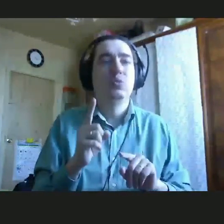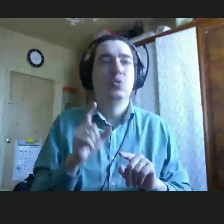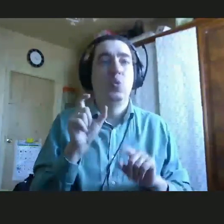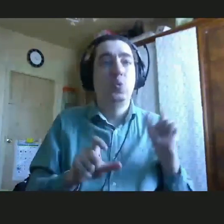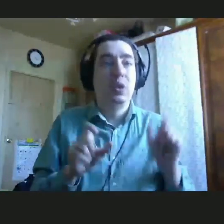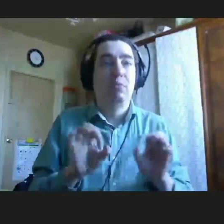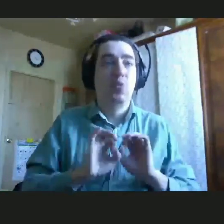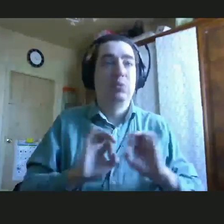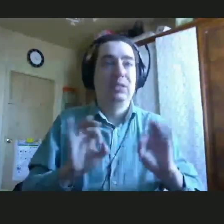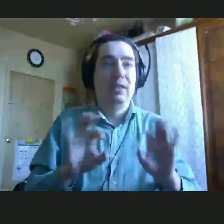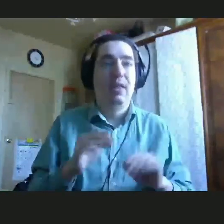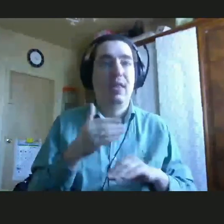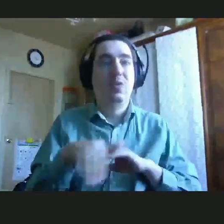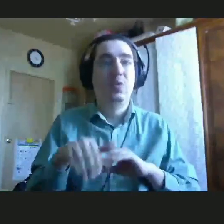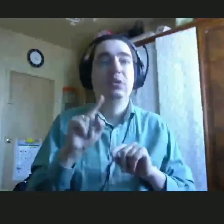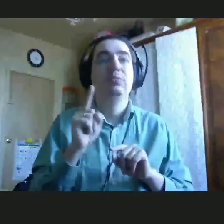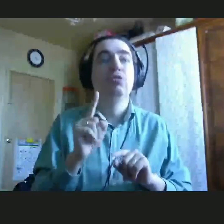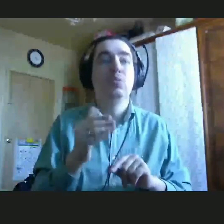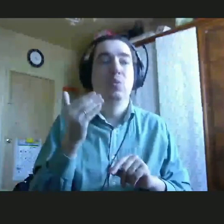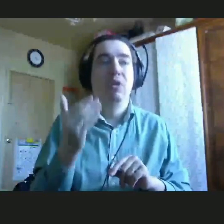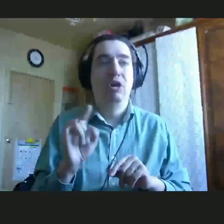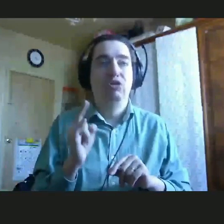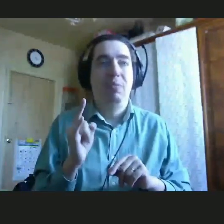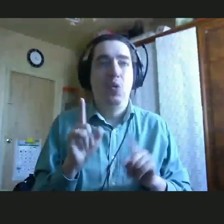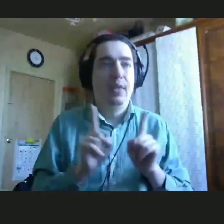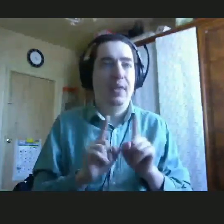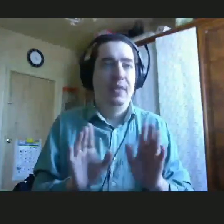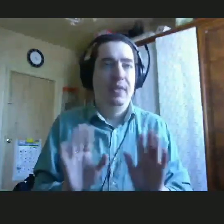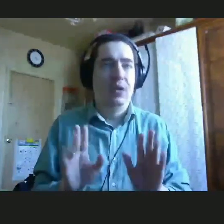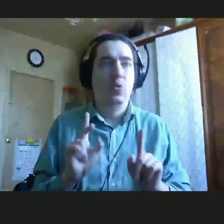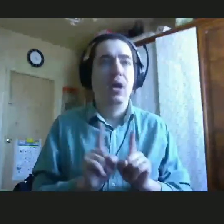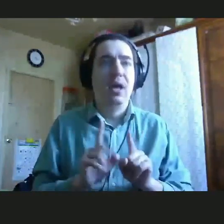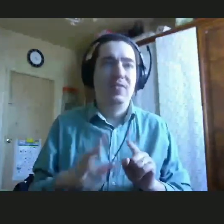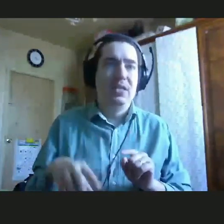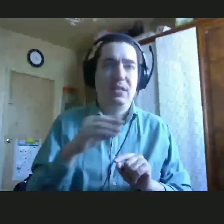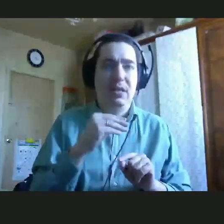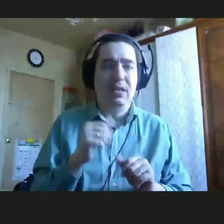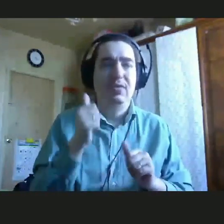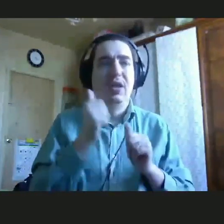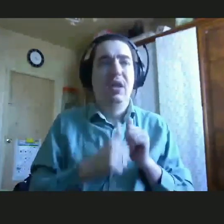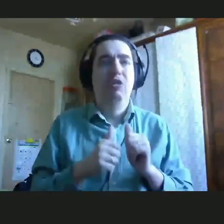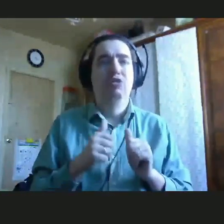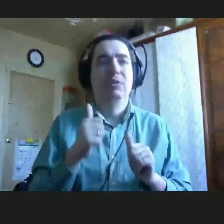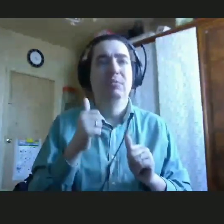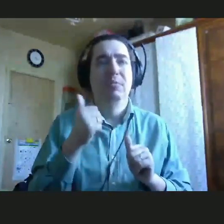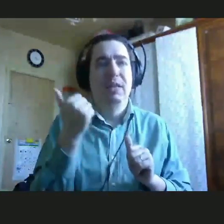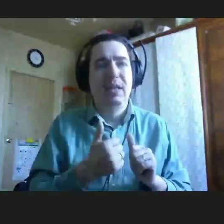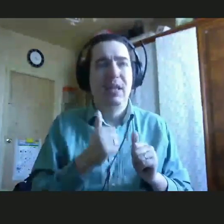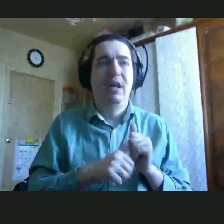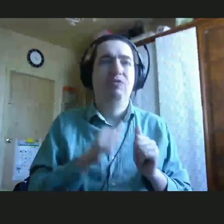Эти данные у нас отсутствуют, родители идут по наитию, и с каждым годом, с каждым месяцем, с каждой негативной